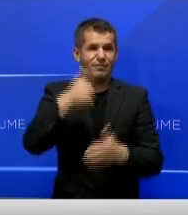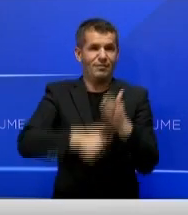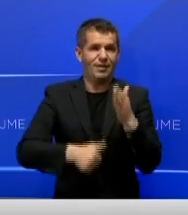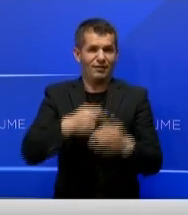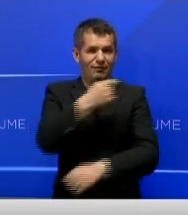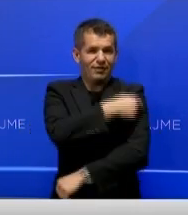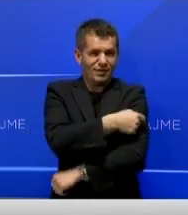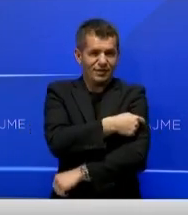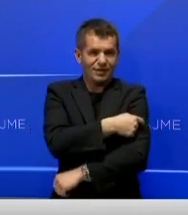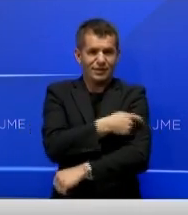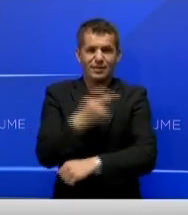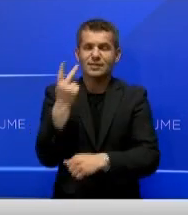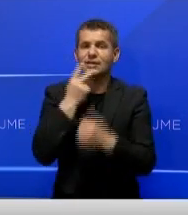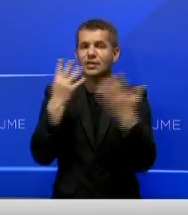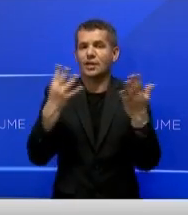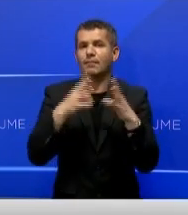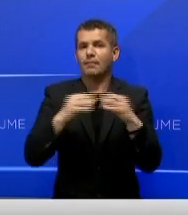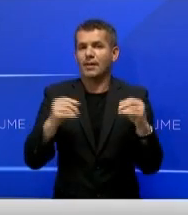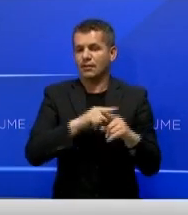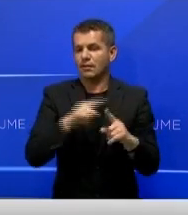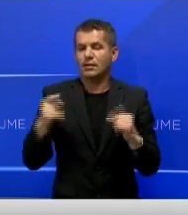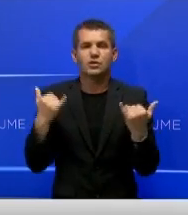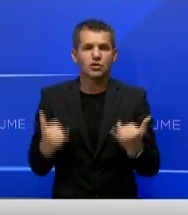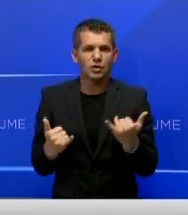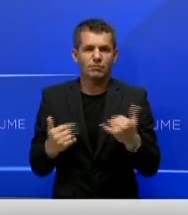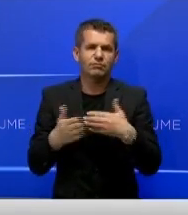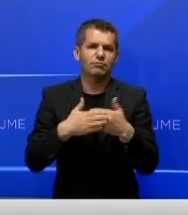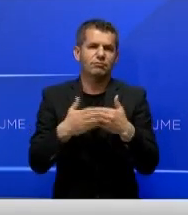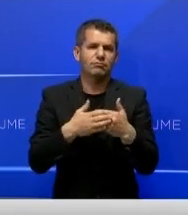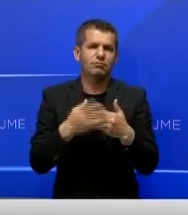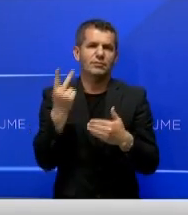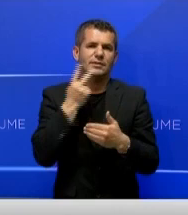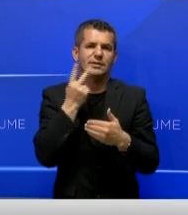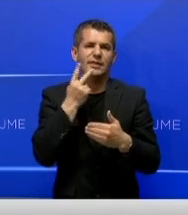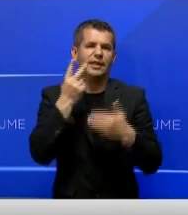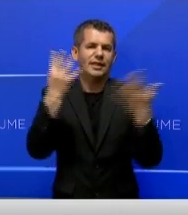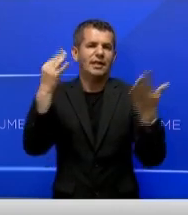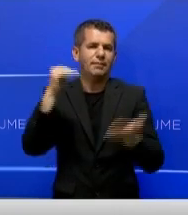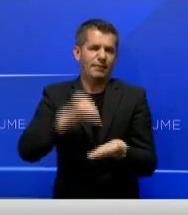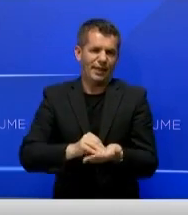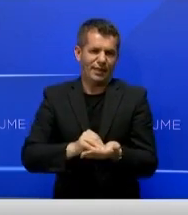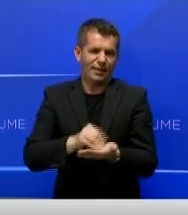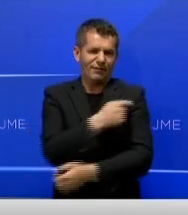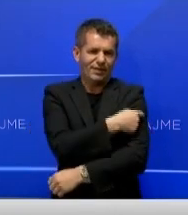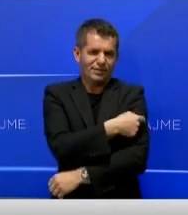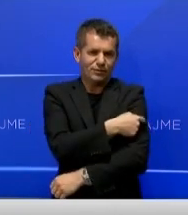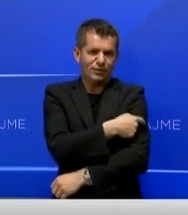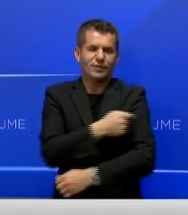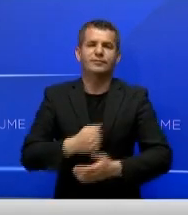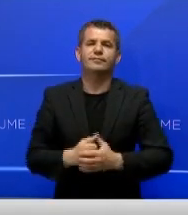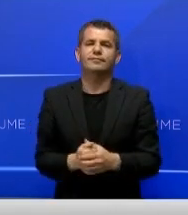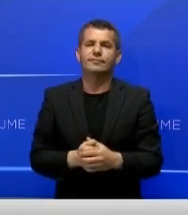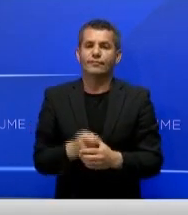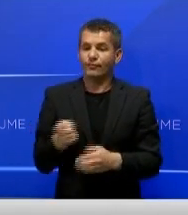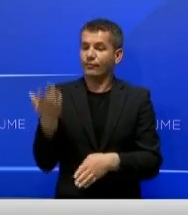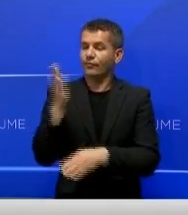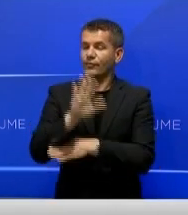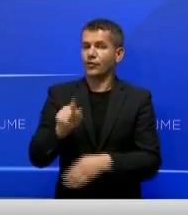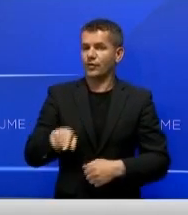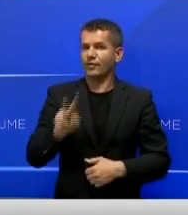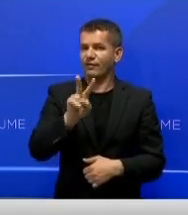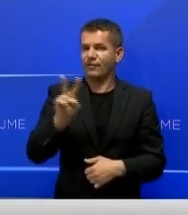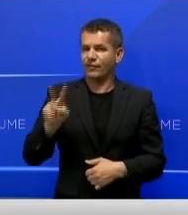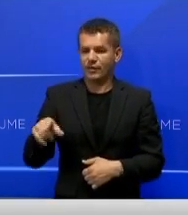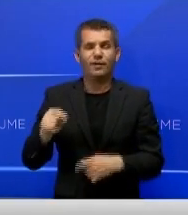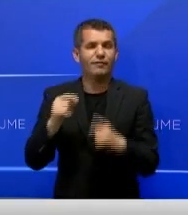vaksinimit të njëstën në marset e sot, kemi atualisht të rrath njësë në nëmi të vaksinuar. Deputetja e vedvendosjes